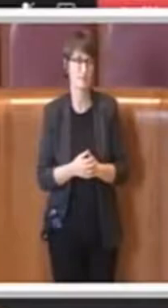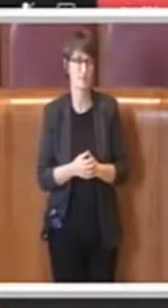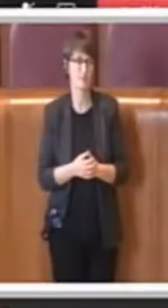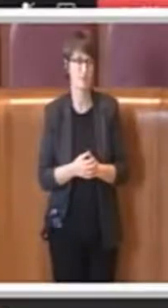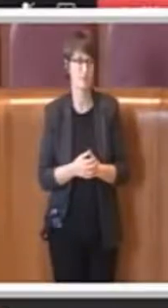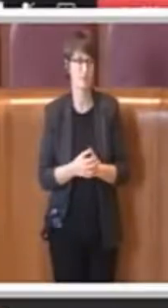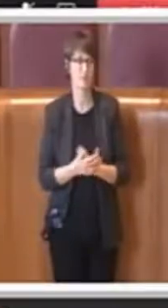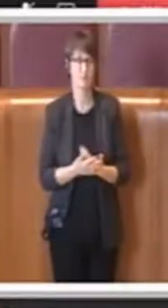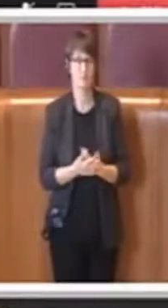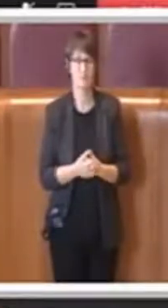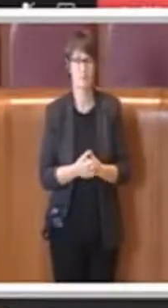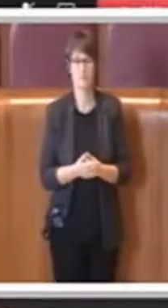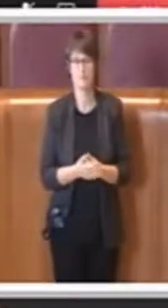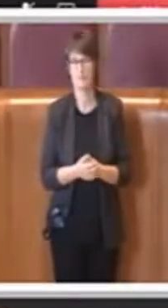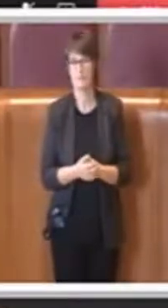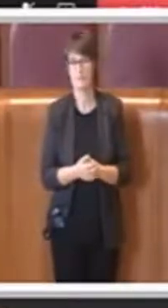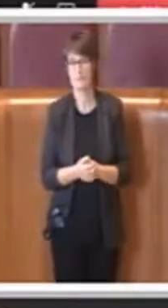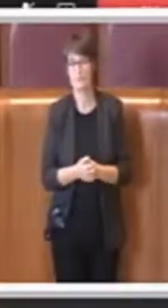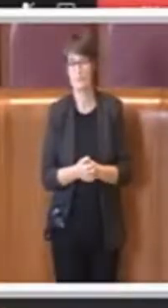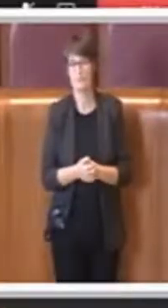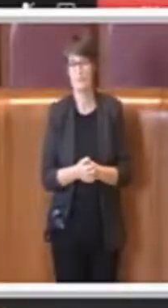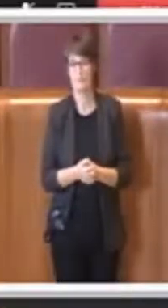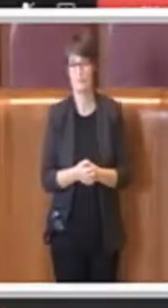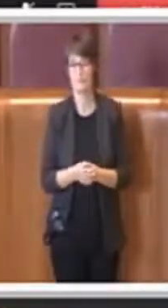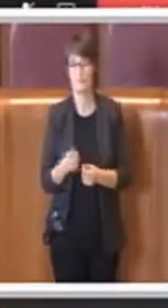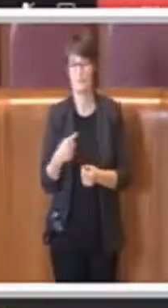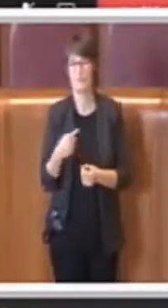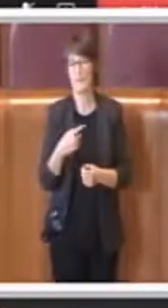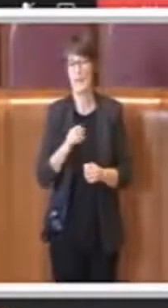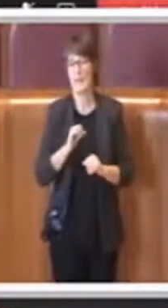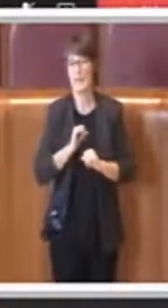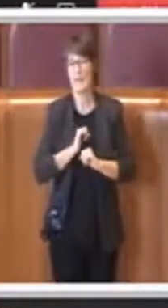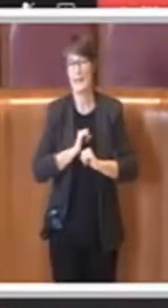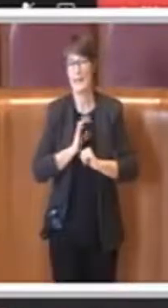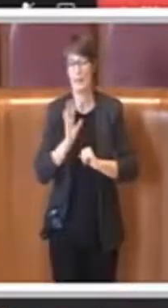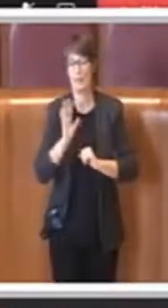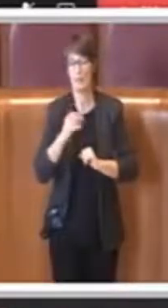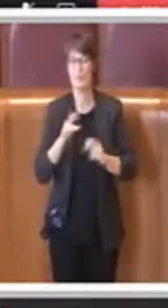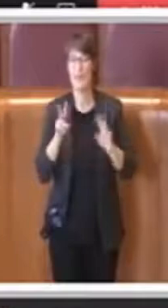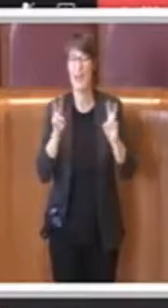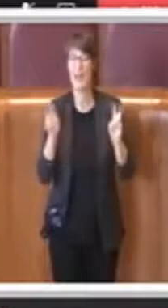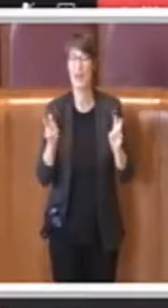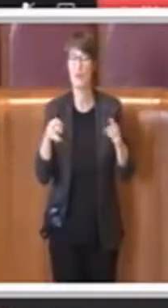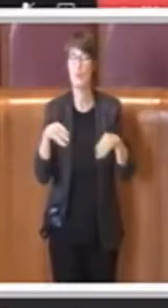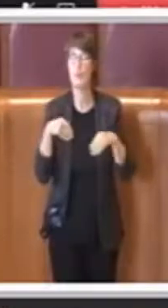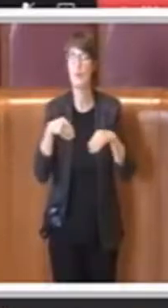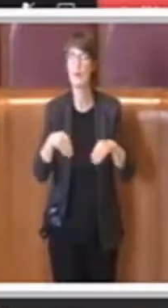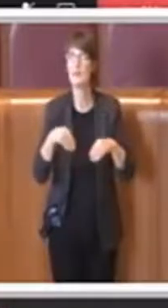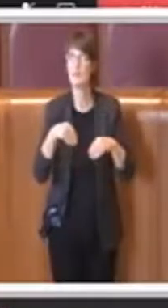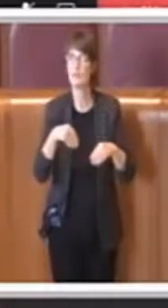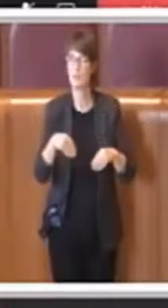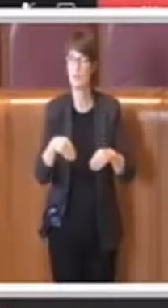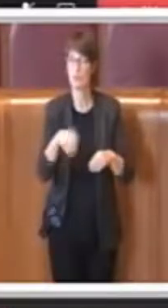prima di tutto io credo che sul tema della partecipazione bisogna essere molto chiari.